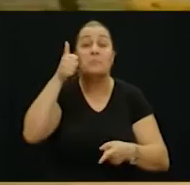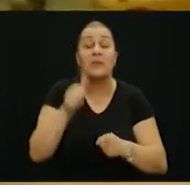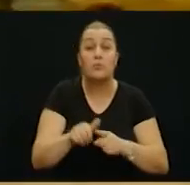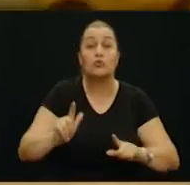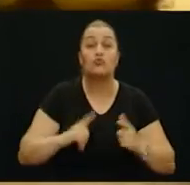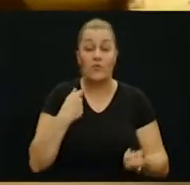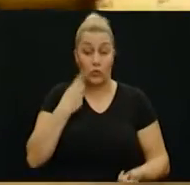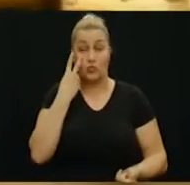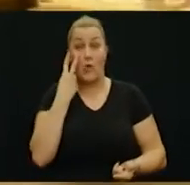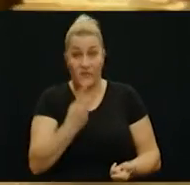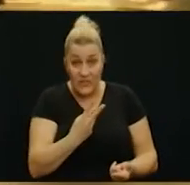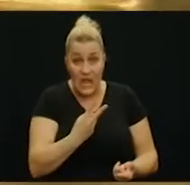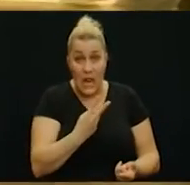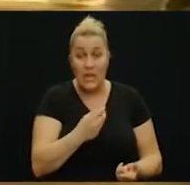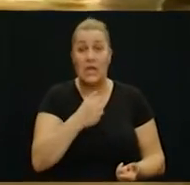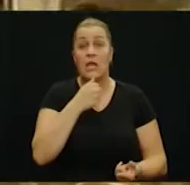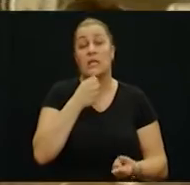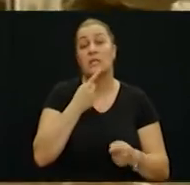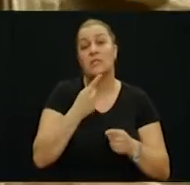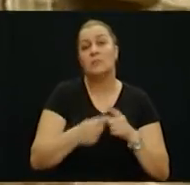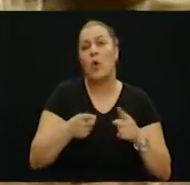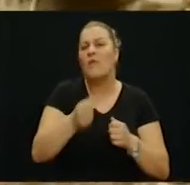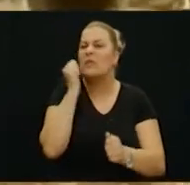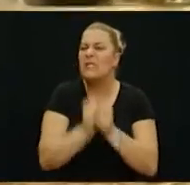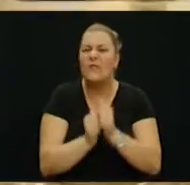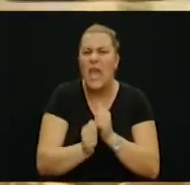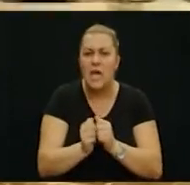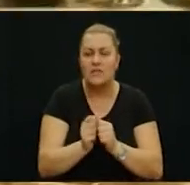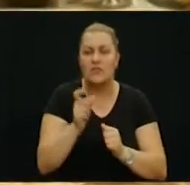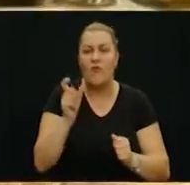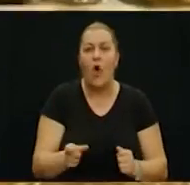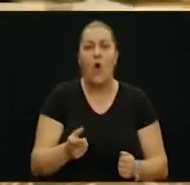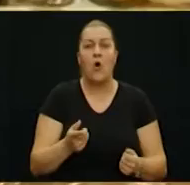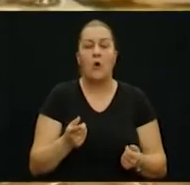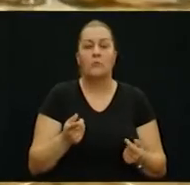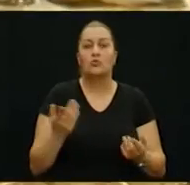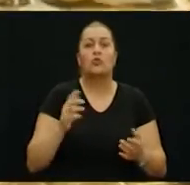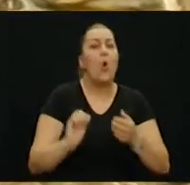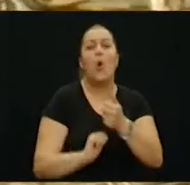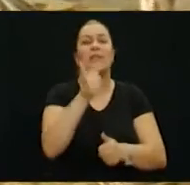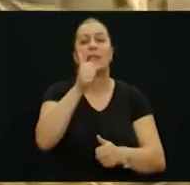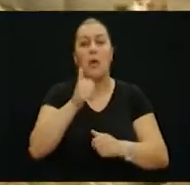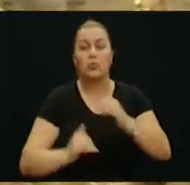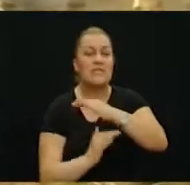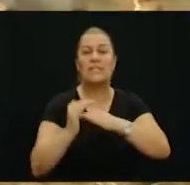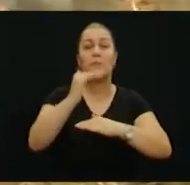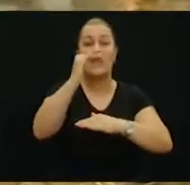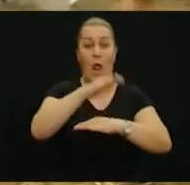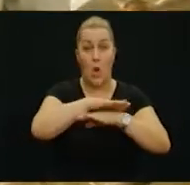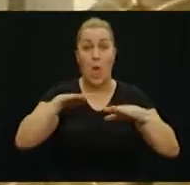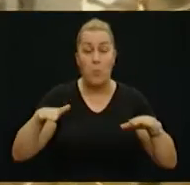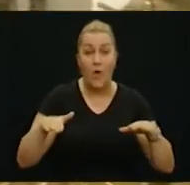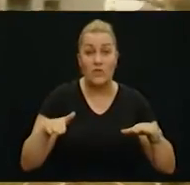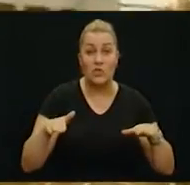tad prvi put vidjeli u životu, izbog tog jednog zvijerstva koje se odjedan put isplivalo na